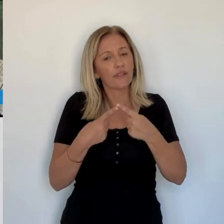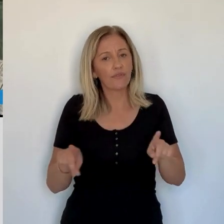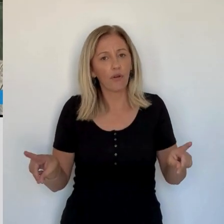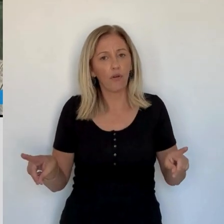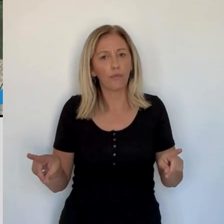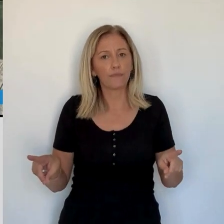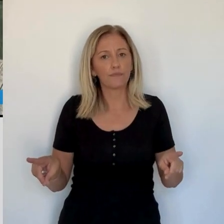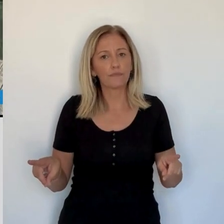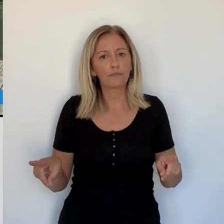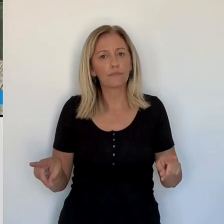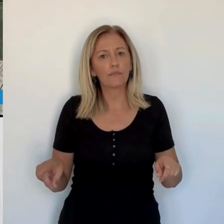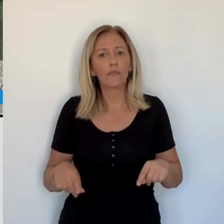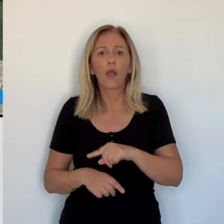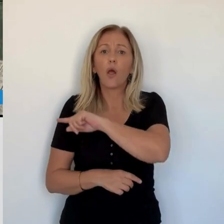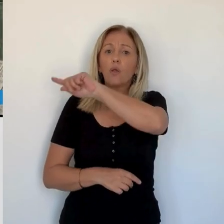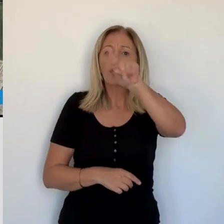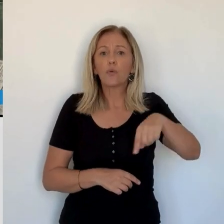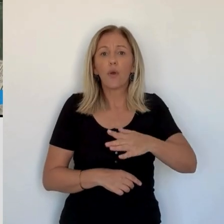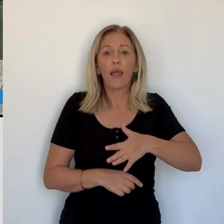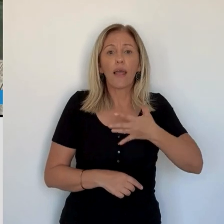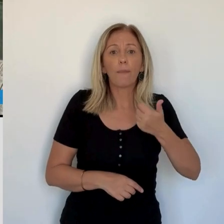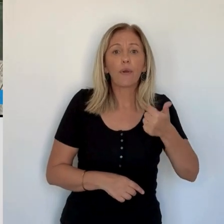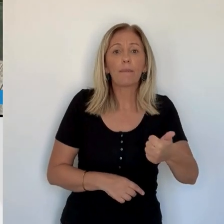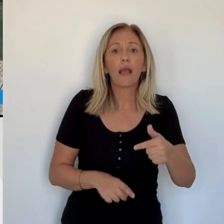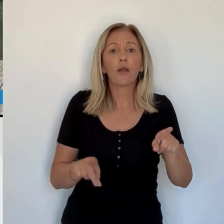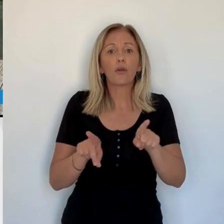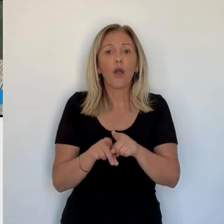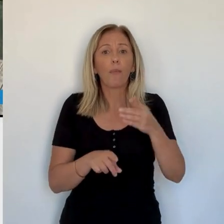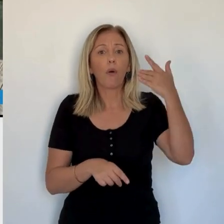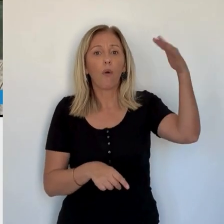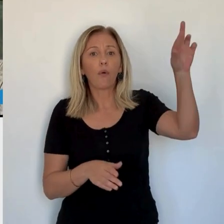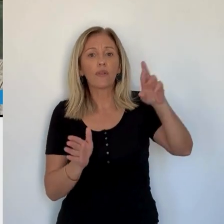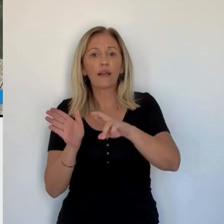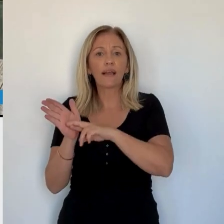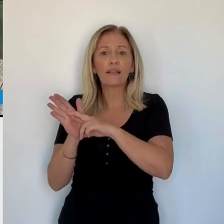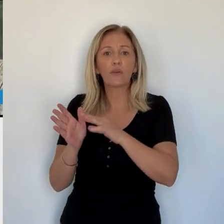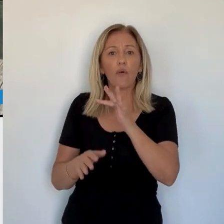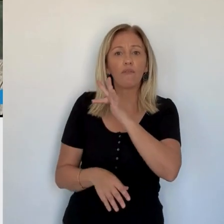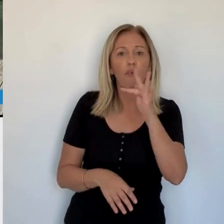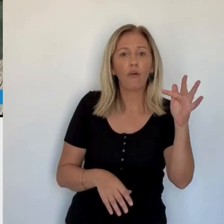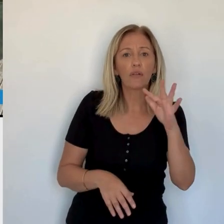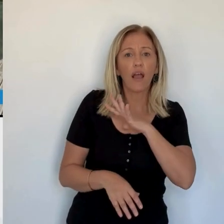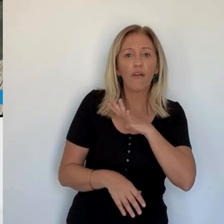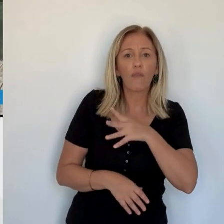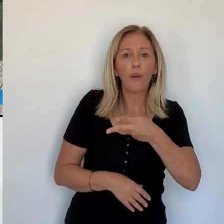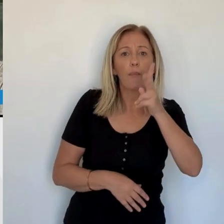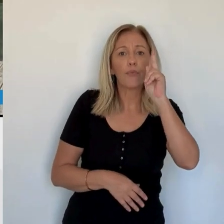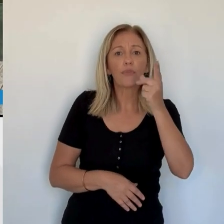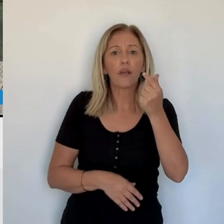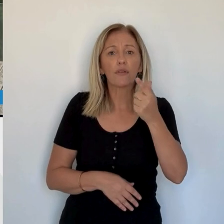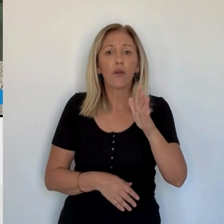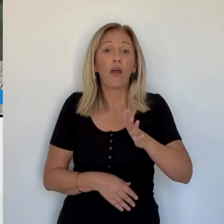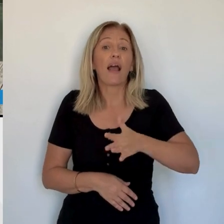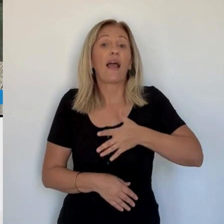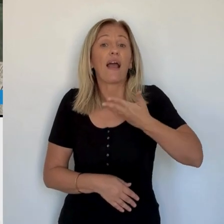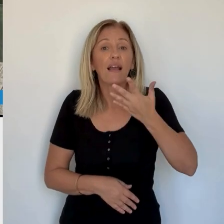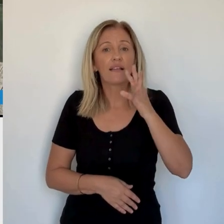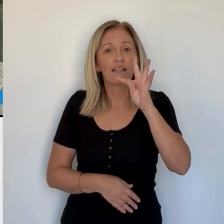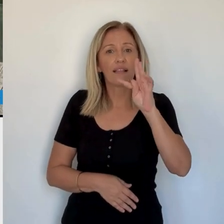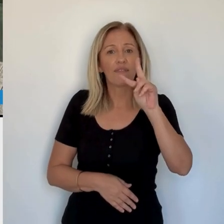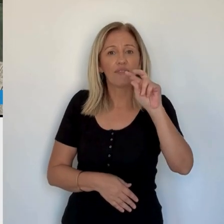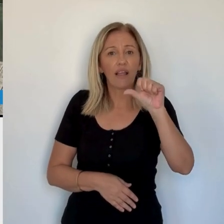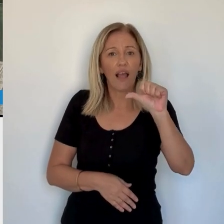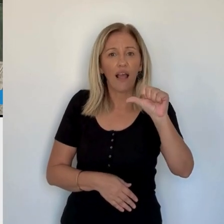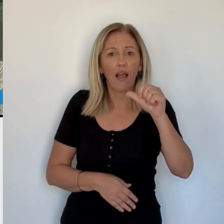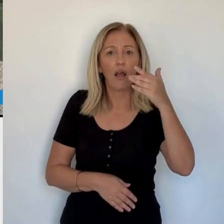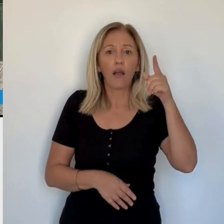favorable jusqu'en 2020-2021, et qui s'inverse totalement. Nous préférerons, à l'instar de l'ensemble des régions françaises, avoir